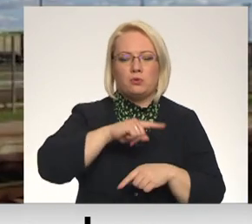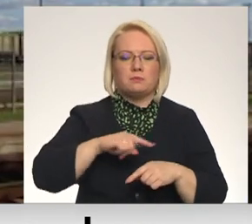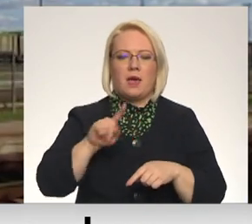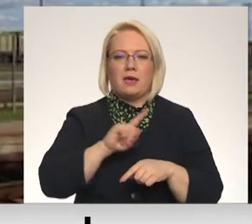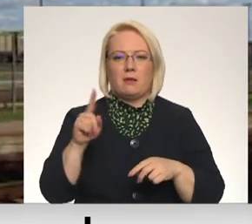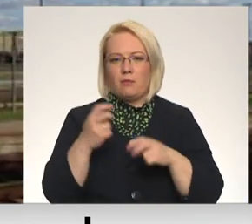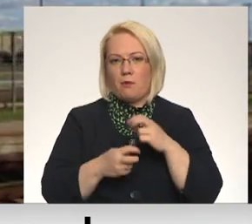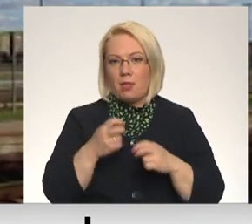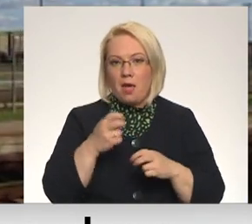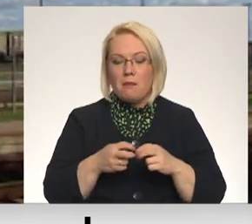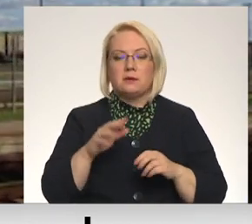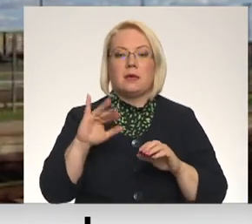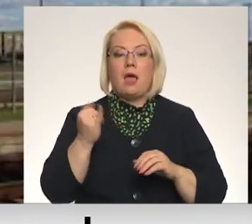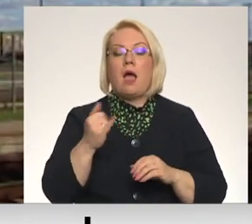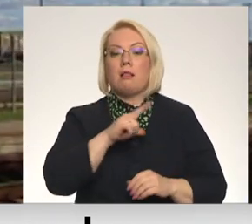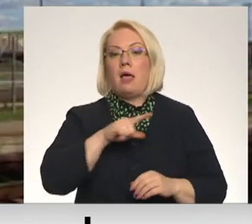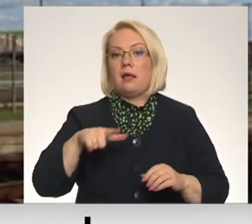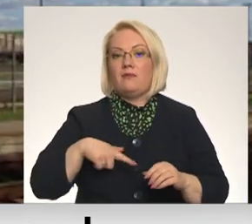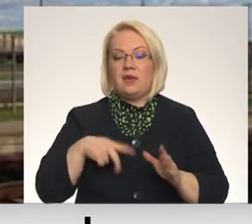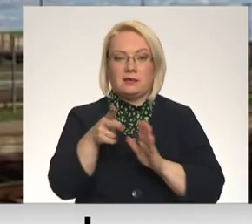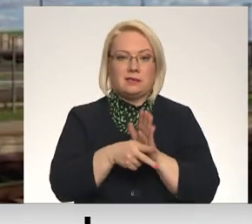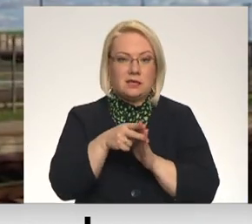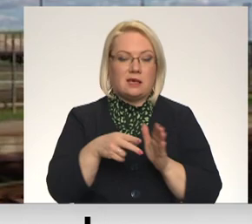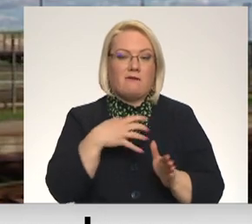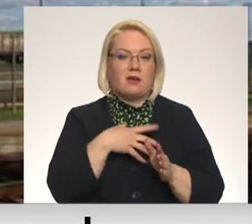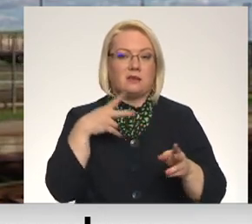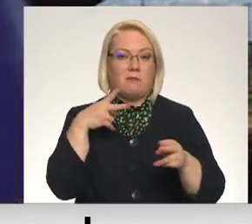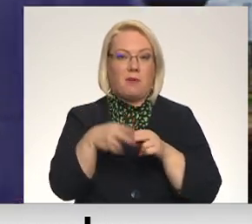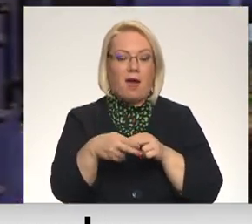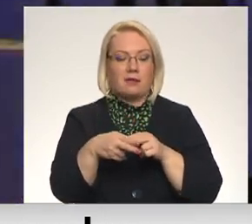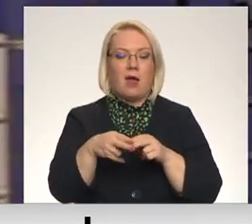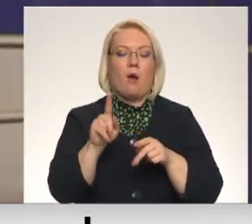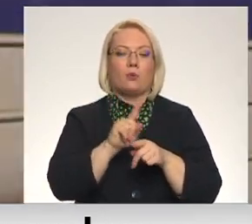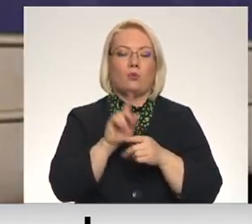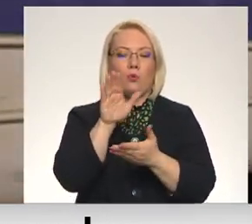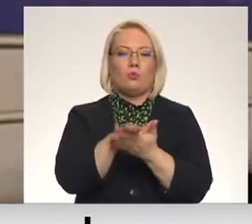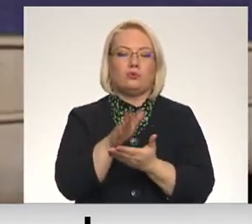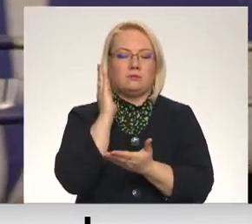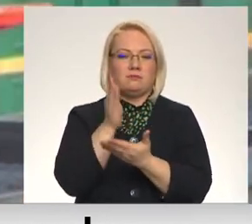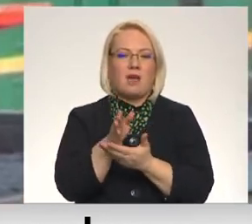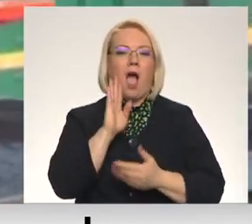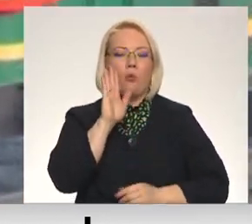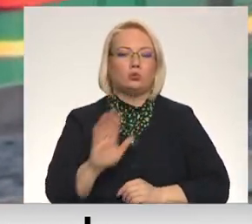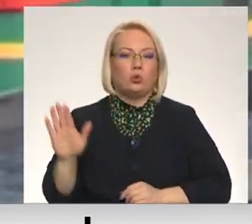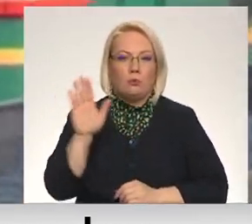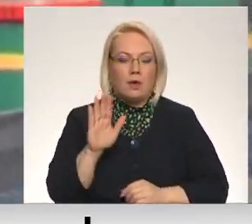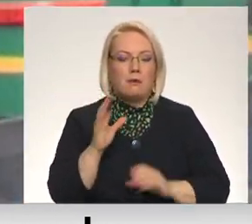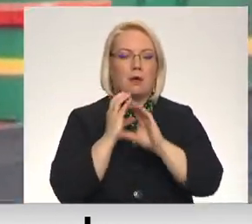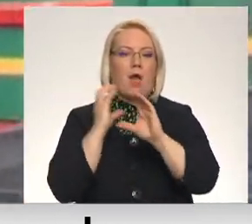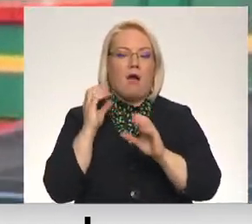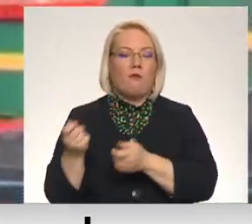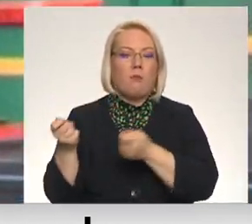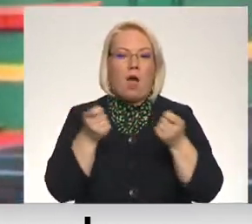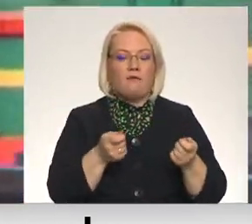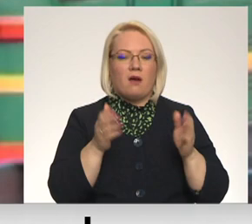tirzniecību. Gadījumā, Latvijas dzelzceļam pilnībā nāktos pārtraukta austrumu virziena kravu plūsmas, kravu pārvadājumu varētu samazināties par